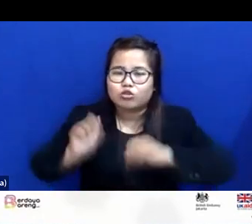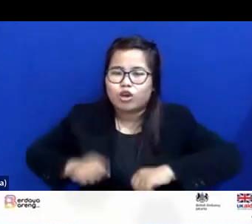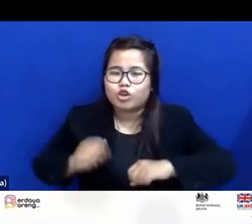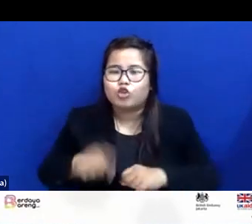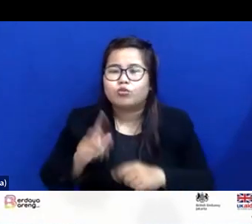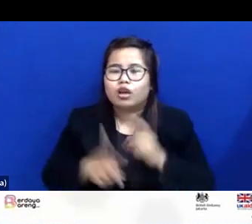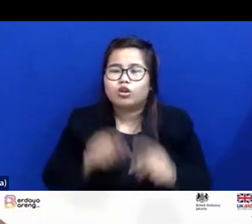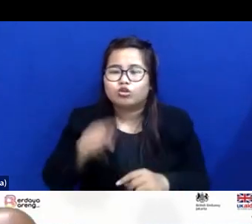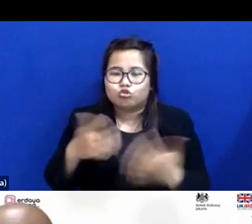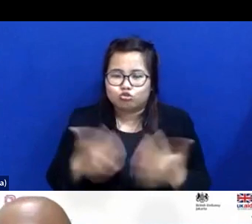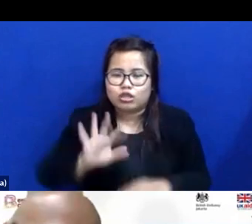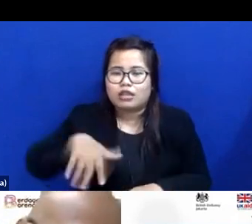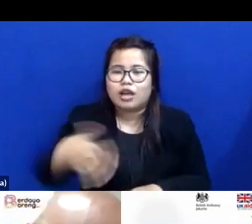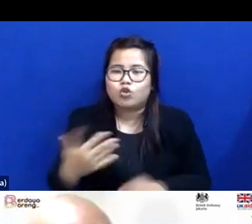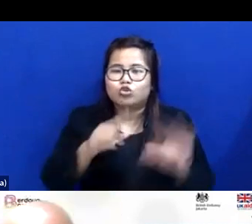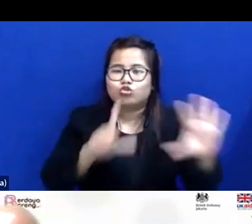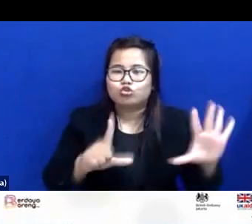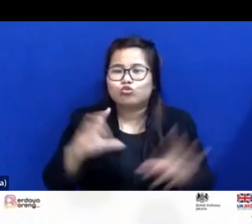sudah ada.